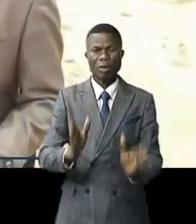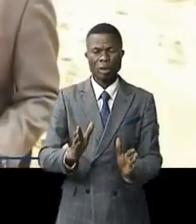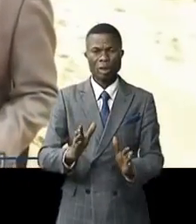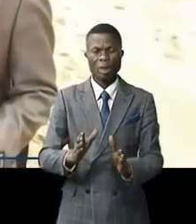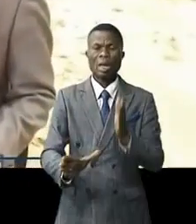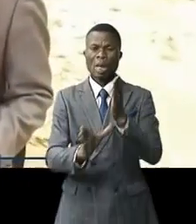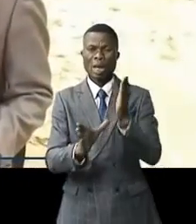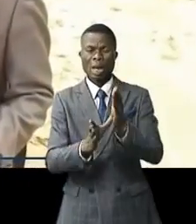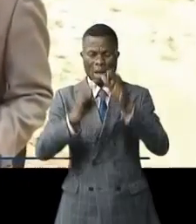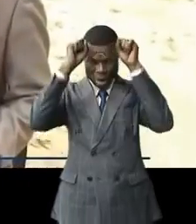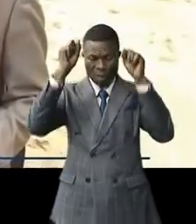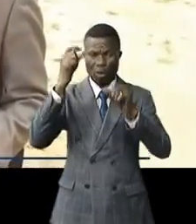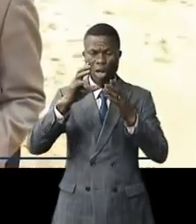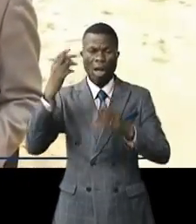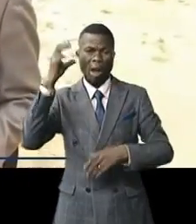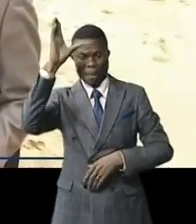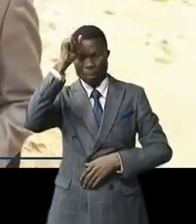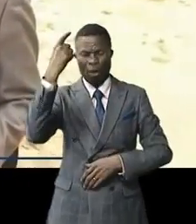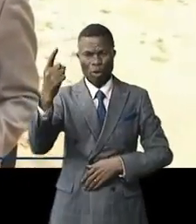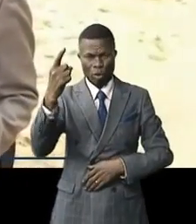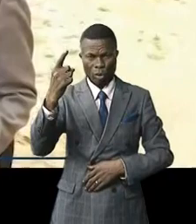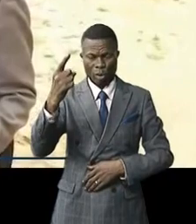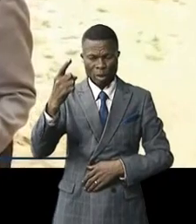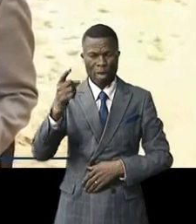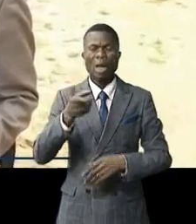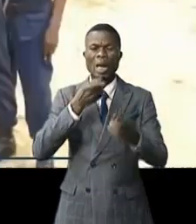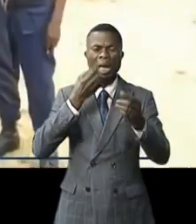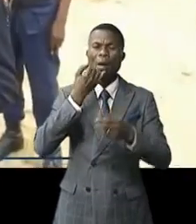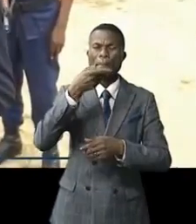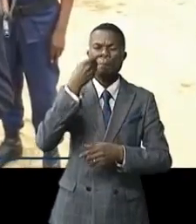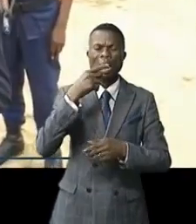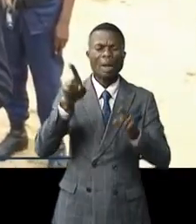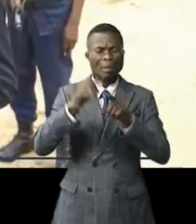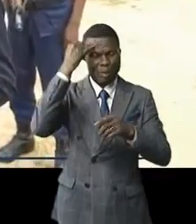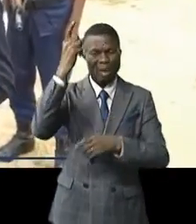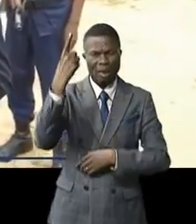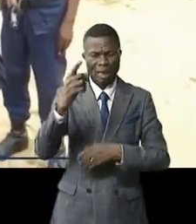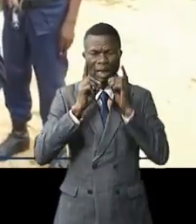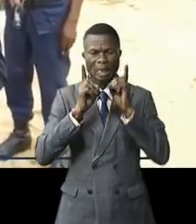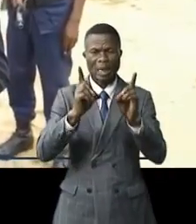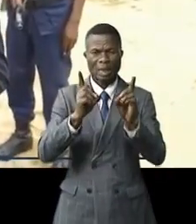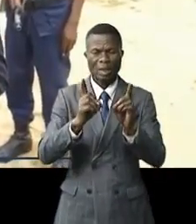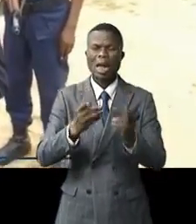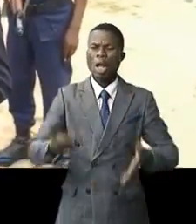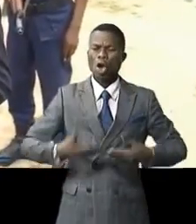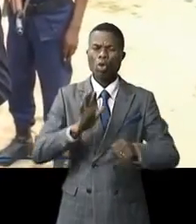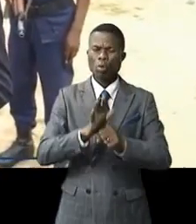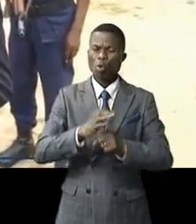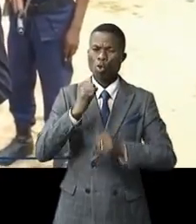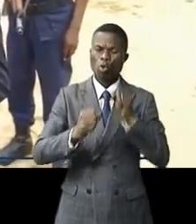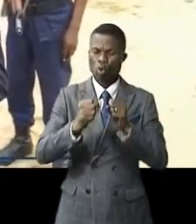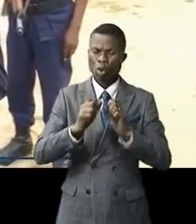les provètes de Kouilou 1 Christophe Kamounianane qui ont abordé dans le même sens dans leur mot des circonstances ont salué les efforts